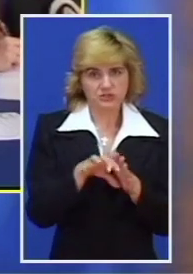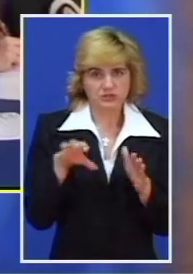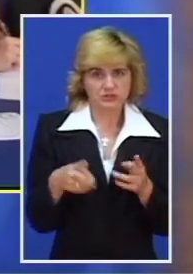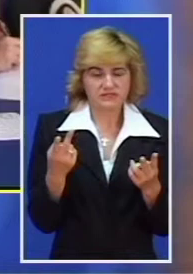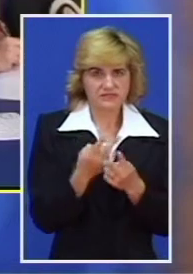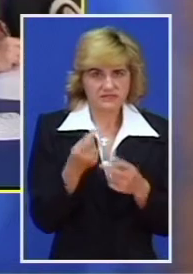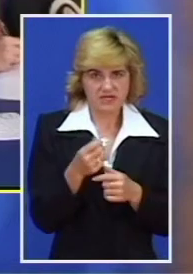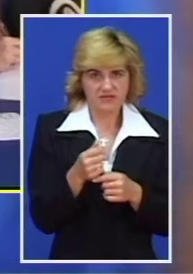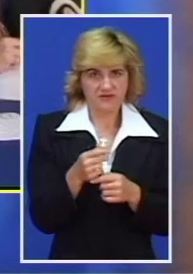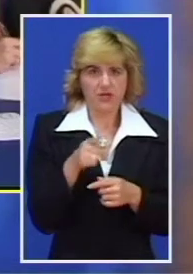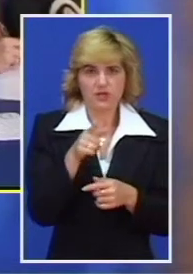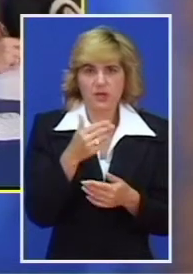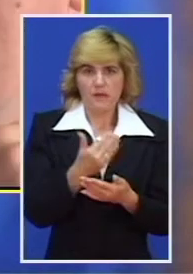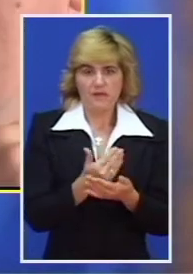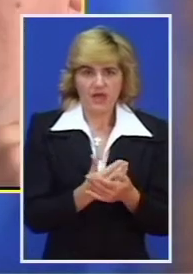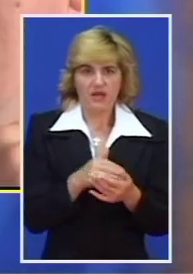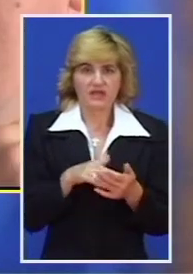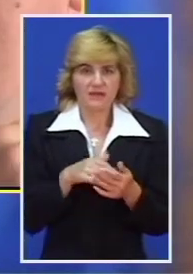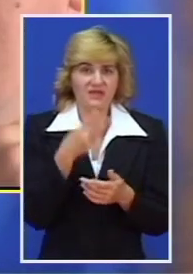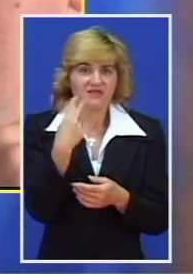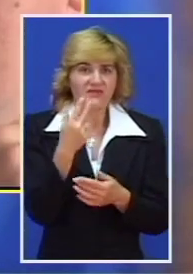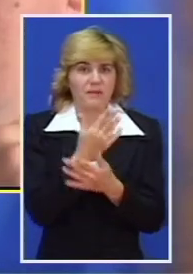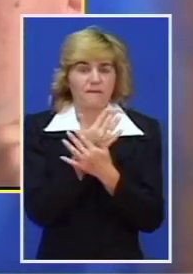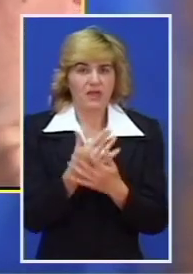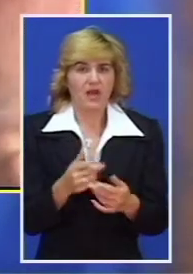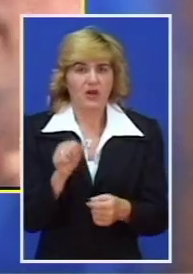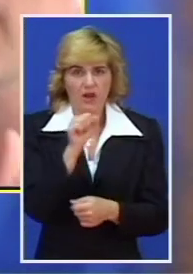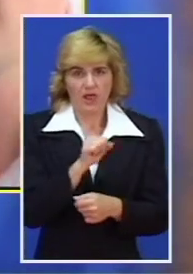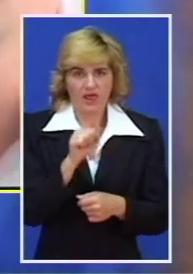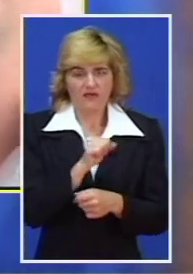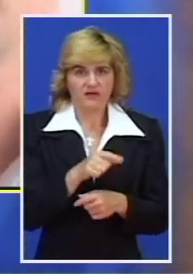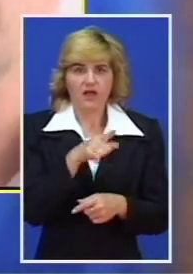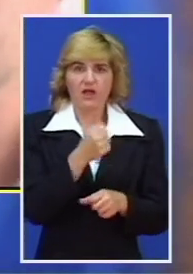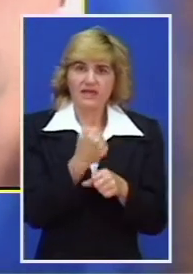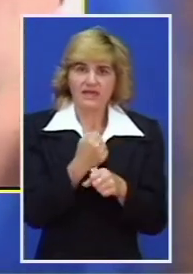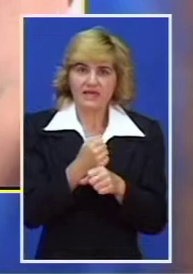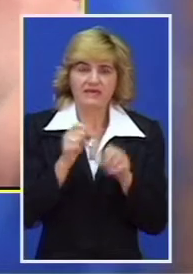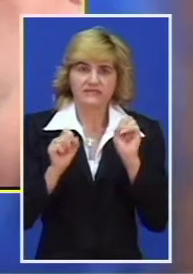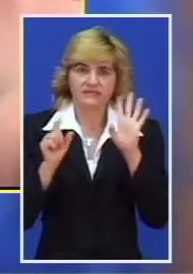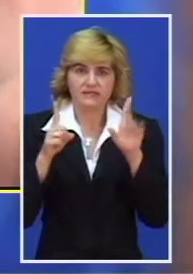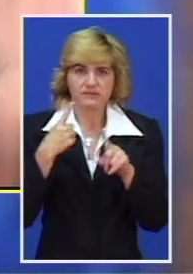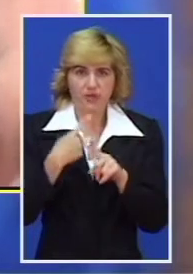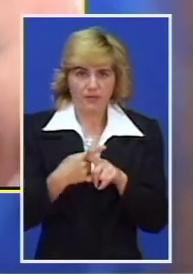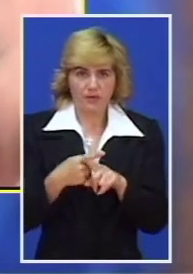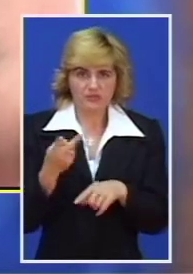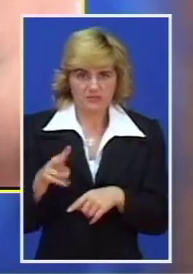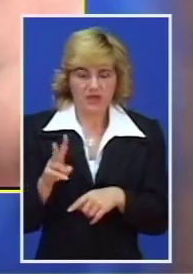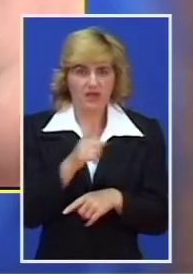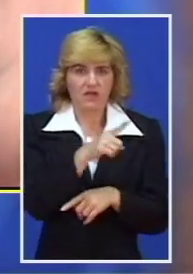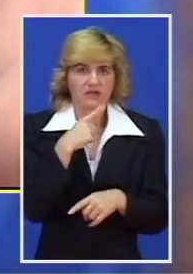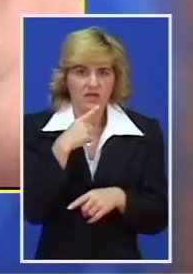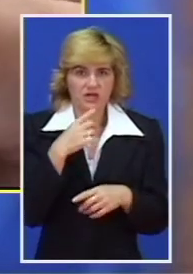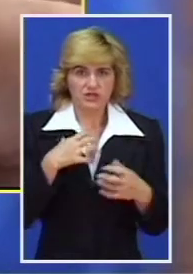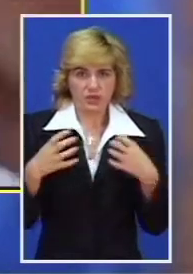Za realizaciju tog plana je potrebno 20 milijona eura, a stranka G17 Plus smatra da se uz adekvatne izmene rekonstrukcija i